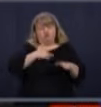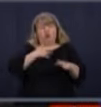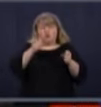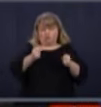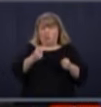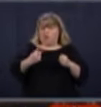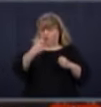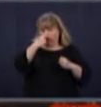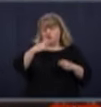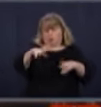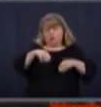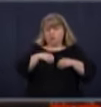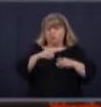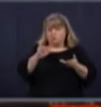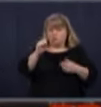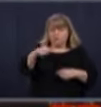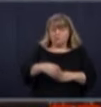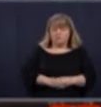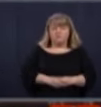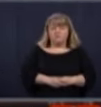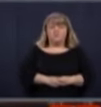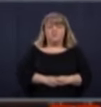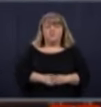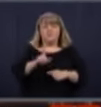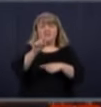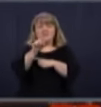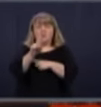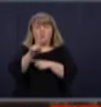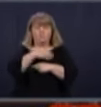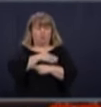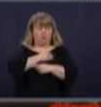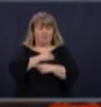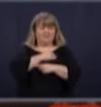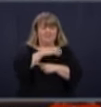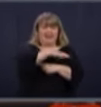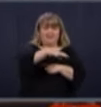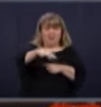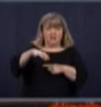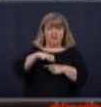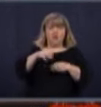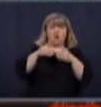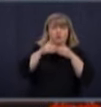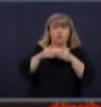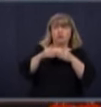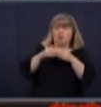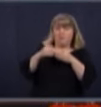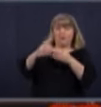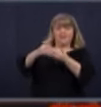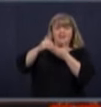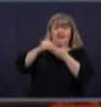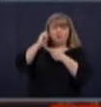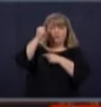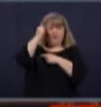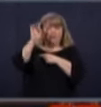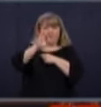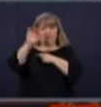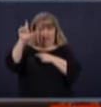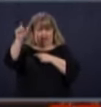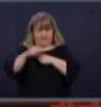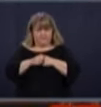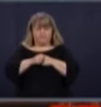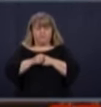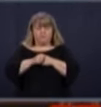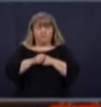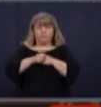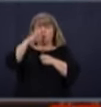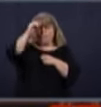Les municipalités ont demandé de l'aide au gouvernement fédéral hier. M. Trudeau a dit qu'il était prêt, ou samedi a dit qu'il était prêt à vous